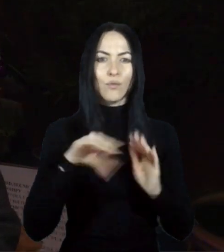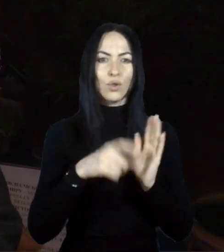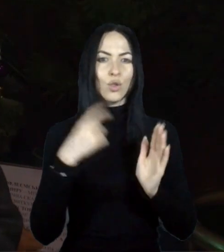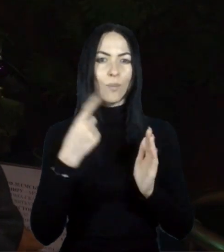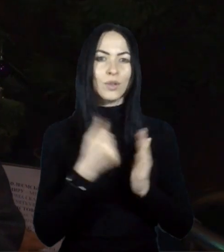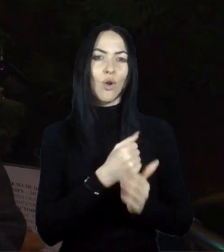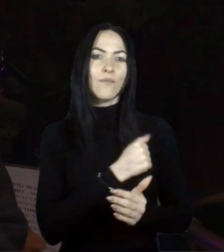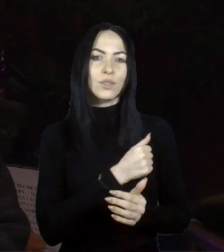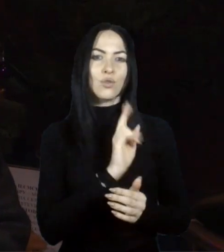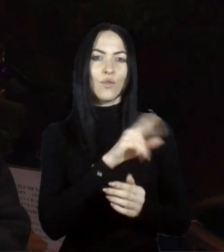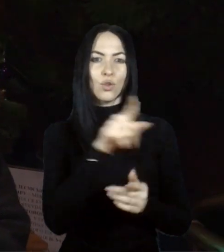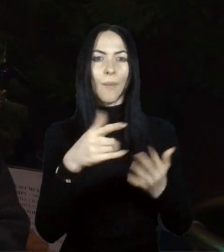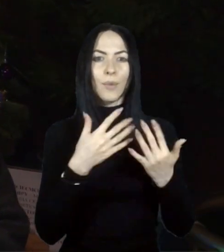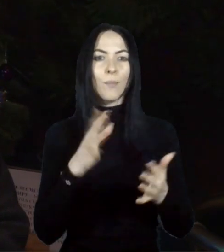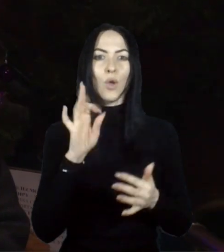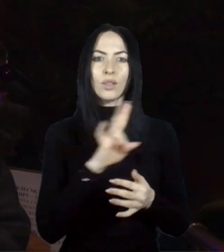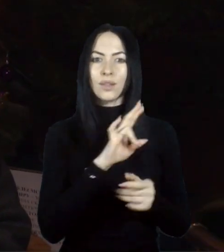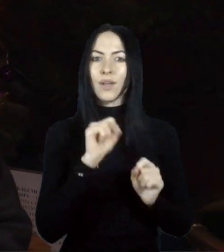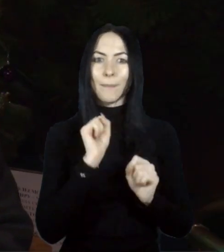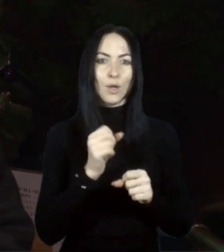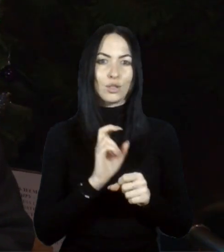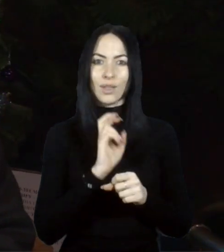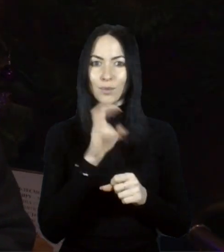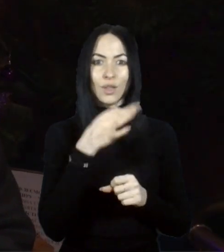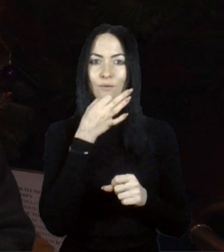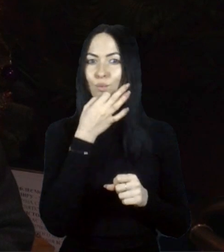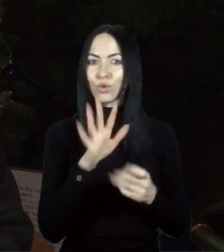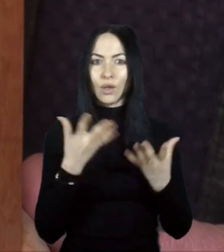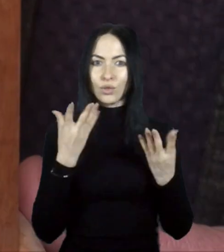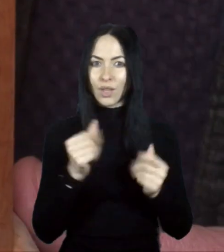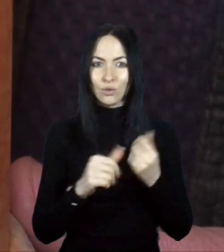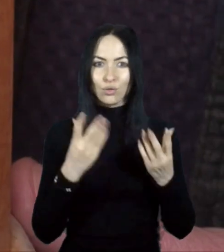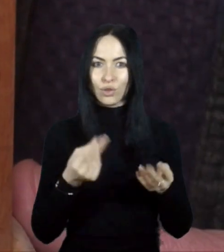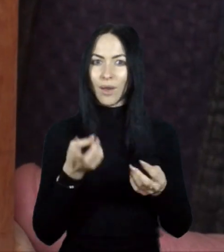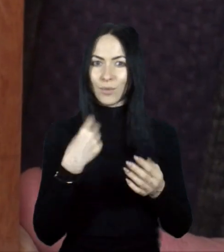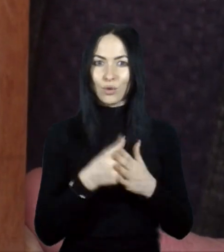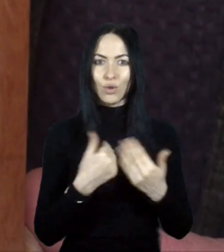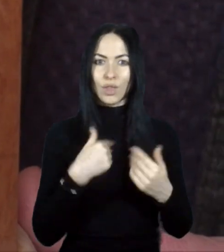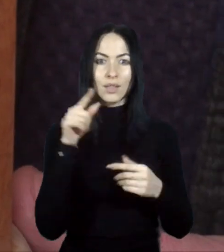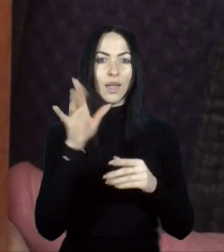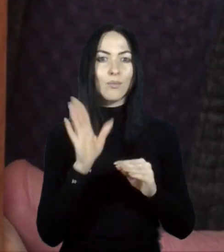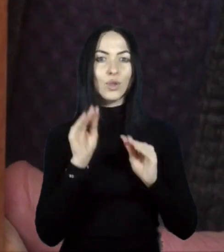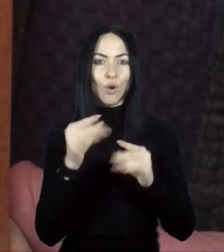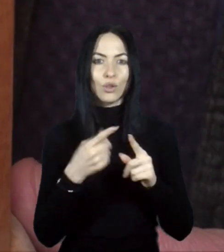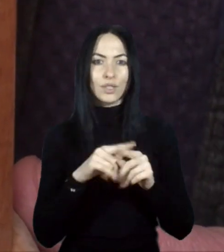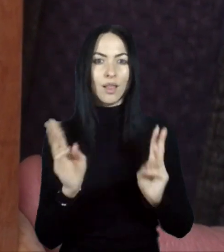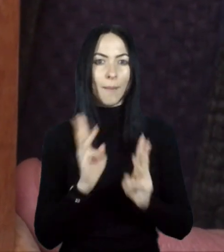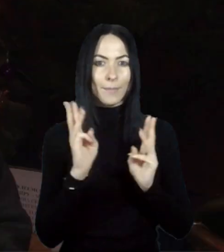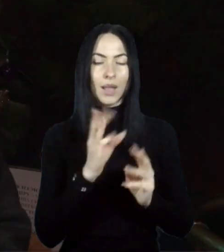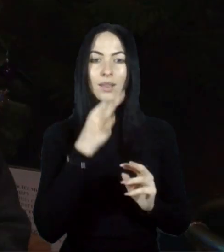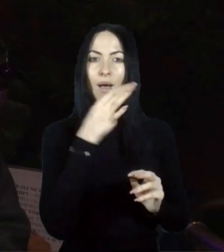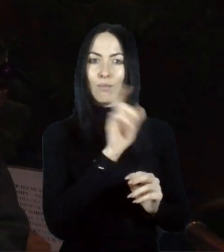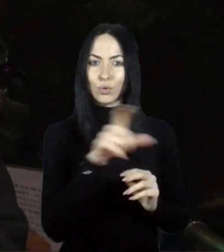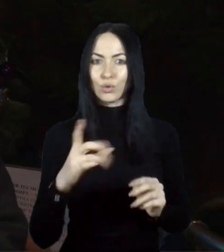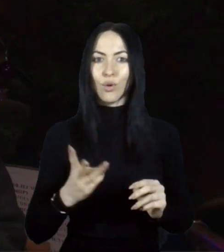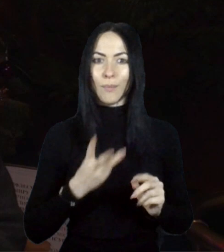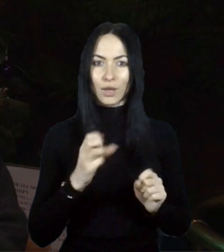церквам. Можна приходити будь-якого дня, щодня приходити до нас. Там буде стояти ця лампадка. Будь-хто бажаючи може